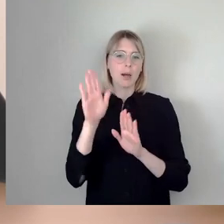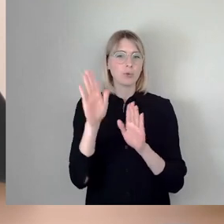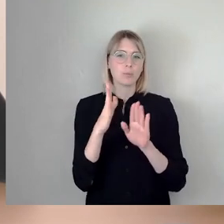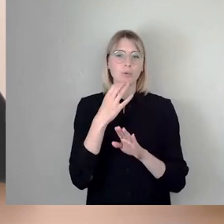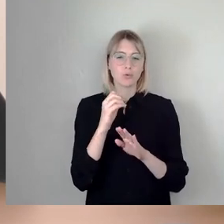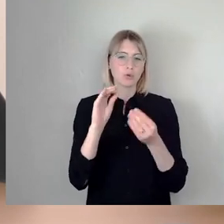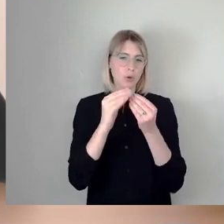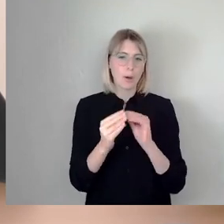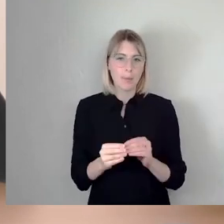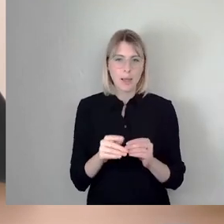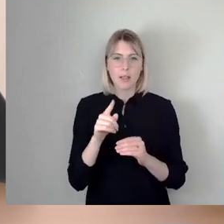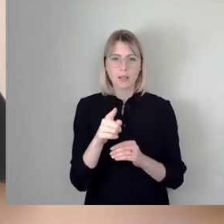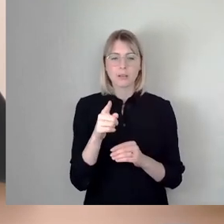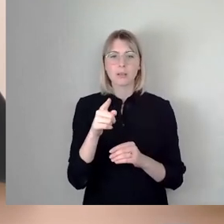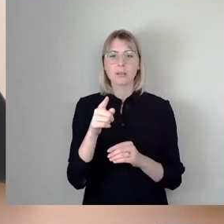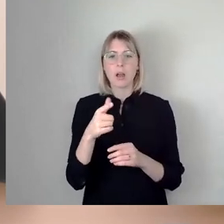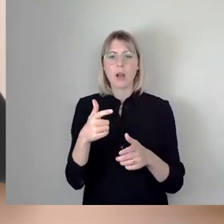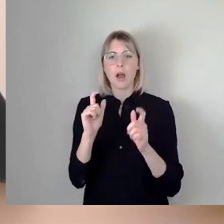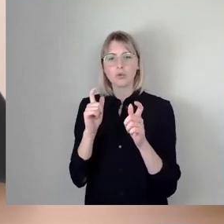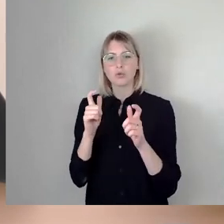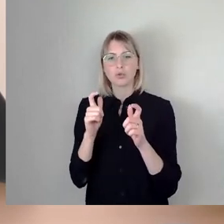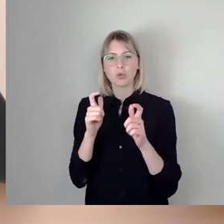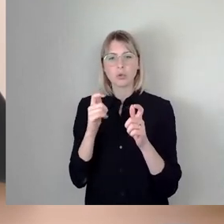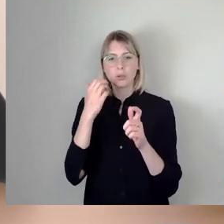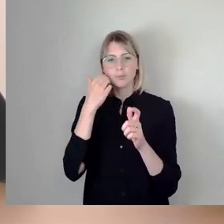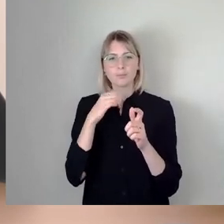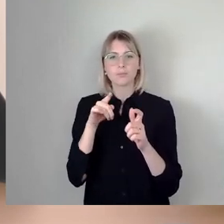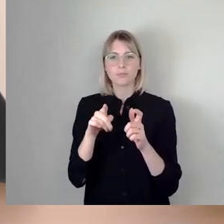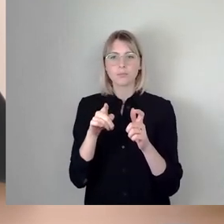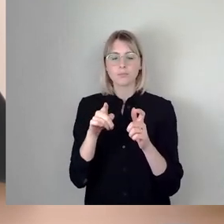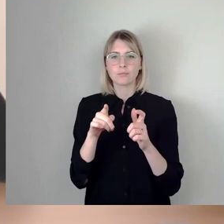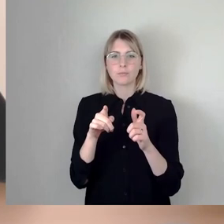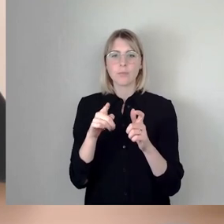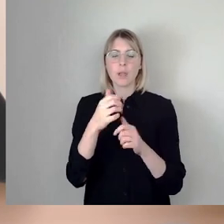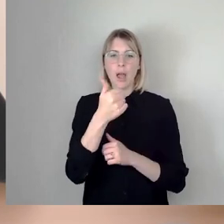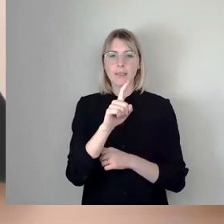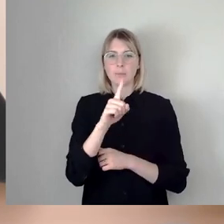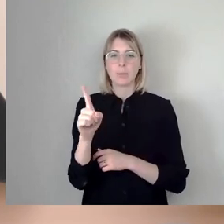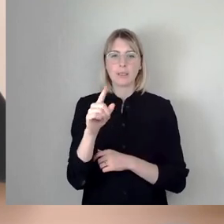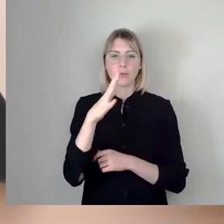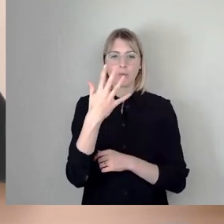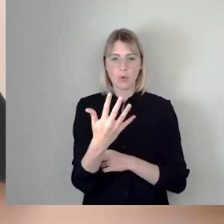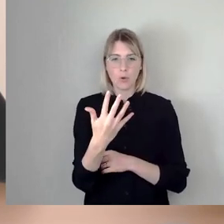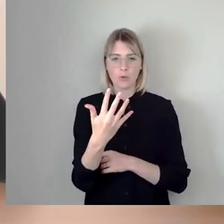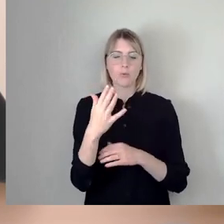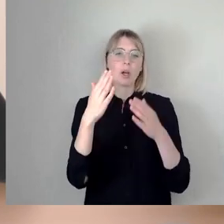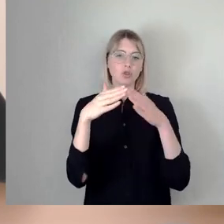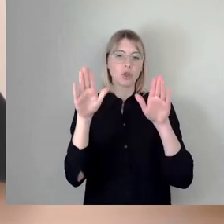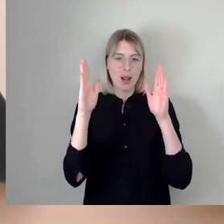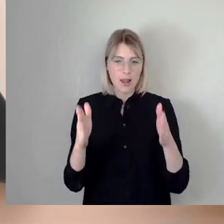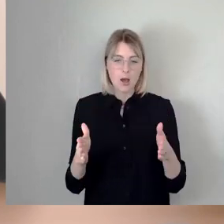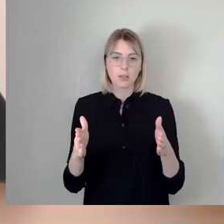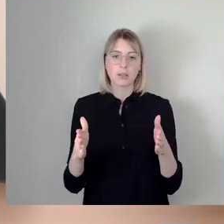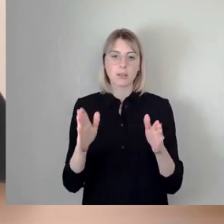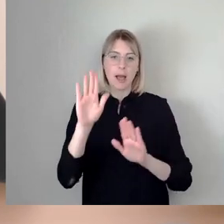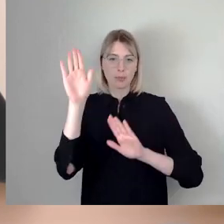federführenden Ausschuss zunächst in den Punkten 1 bis 5 zur Schlussabstimmung stellen. Wer dem folgen möchte, den bitte ich jetzt